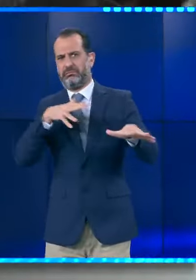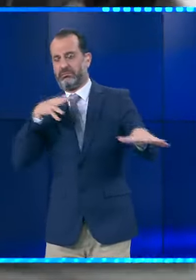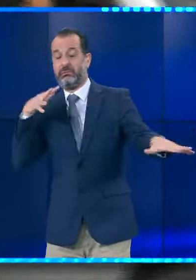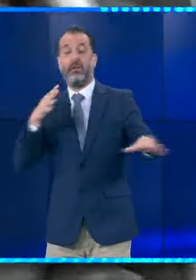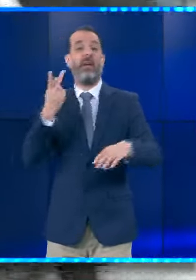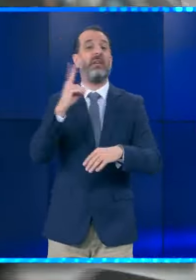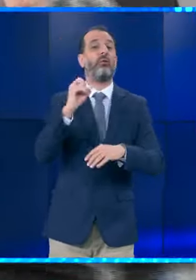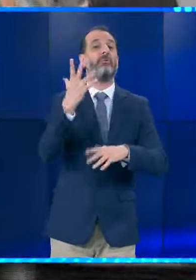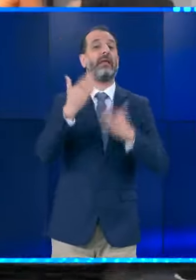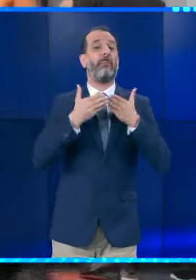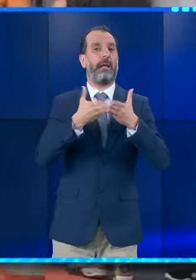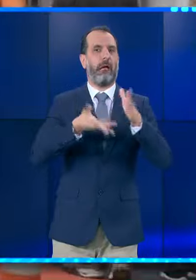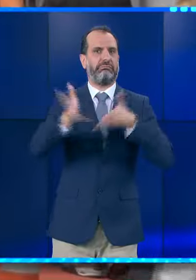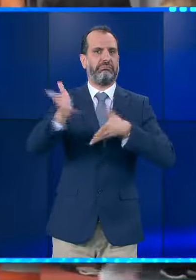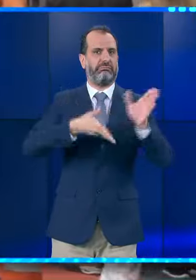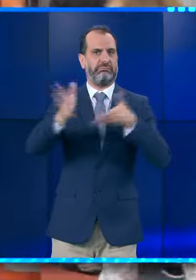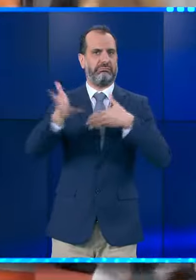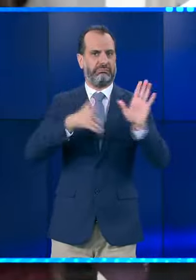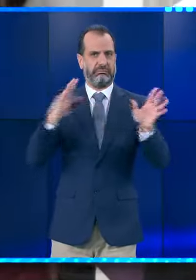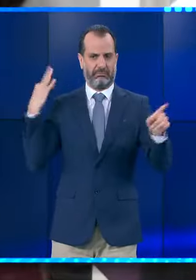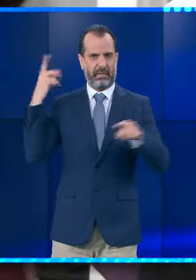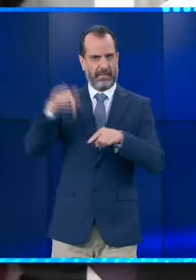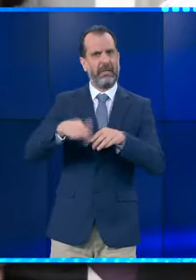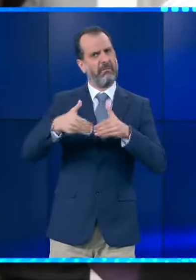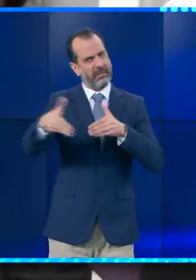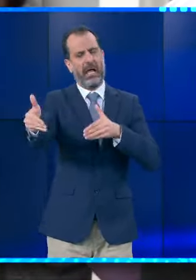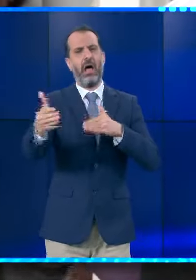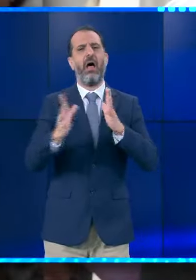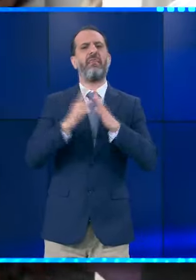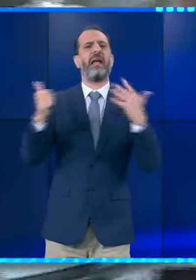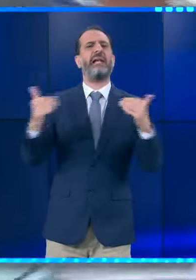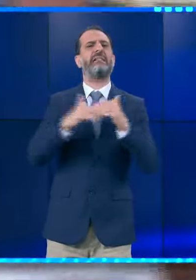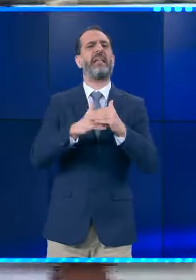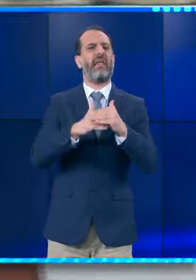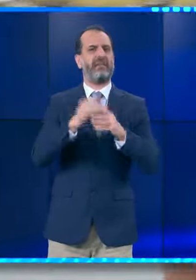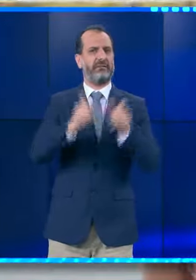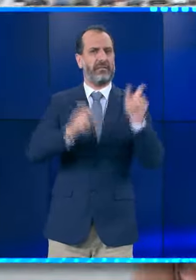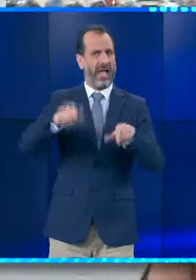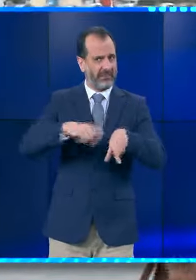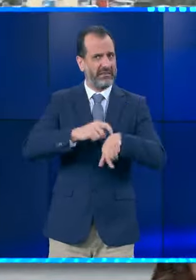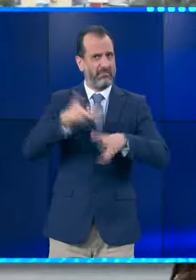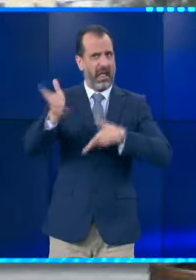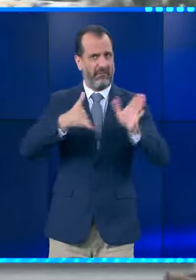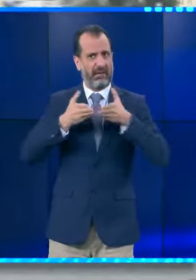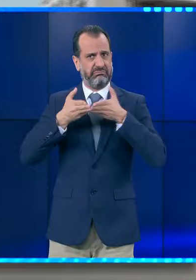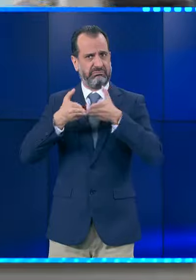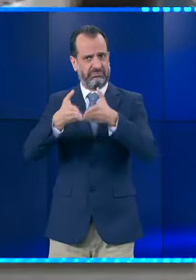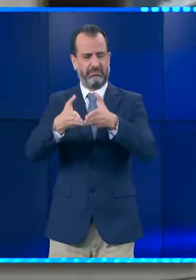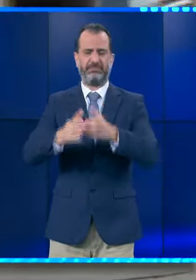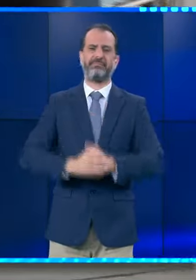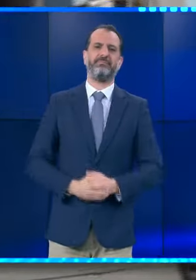πλοία θα φύγουν σήμερα, ενώ 16.000 ευβιβάτες υπολογίζουν ότι ταξιδεύουν αυτή τη στιγμή. Σε ευχαριστώ πολύ Χριστίνα.